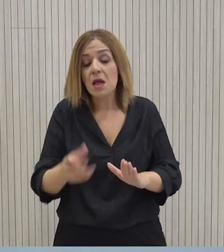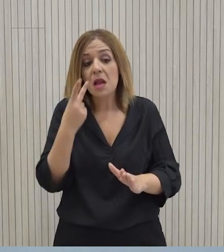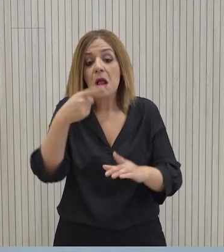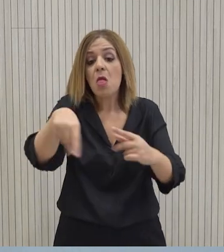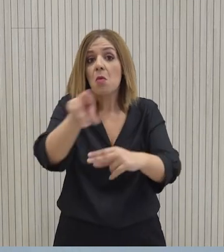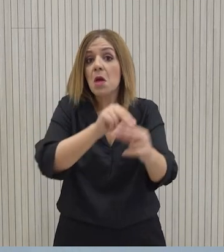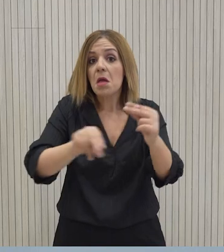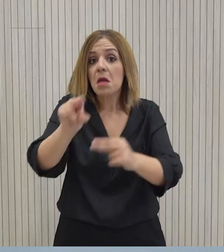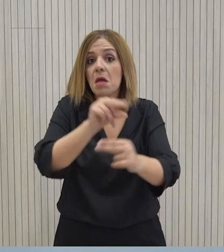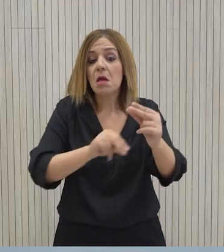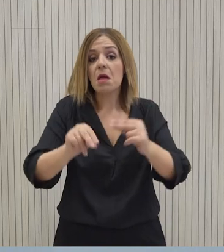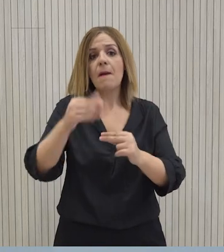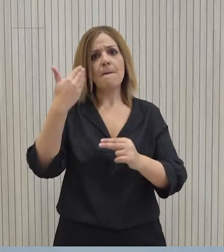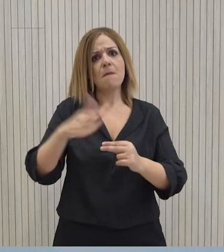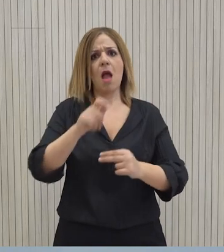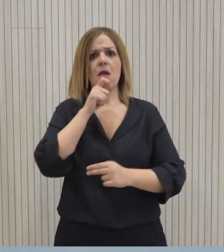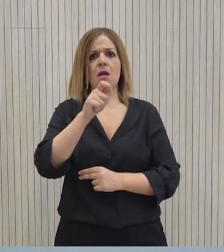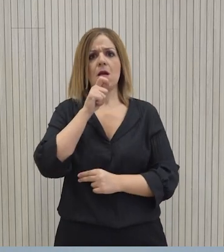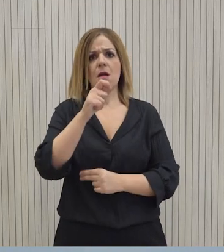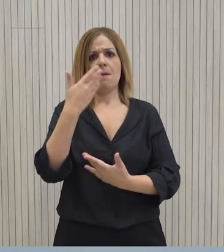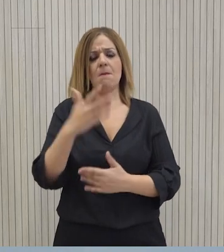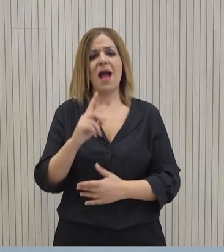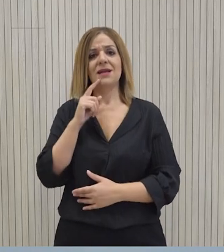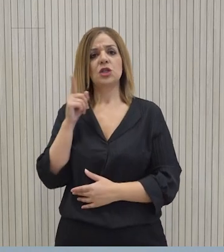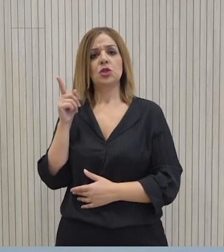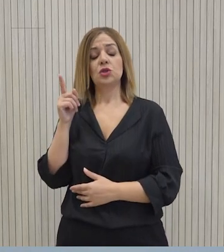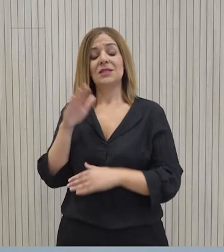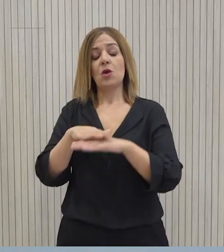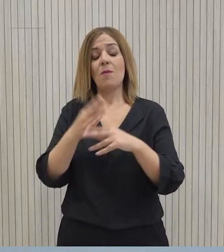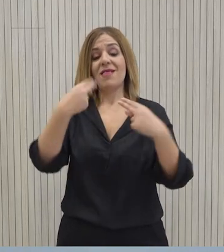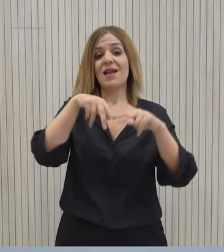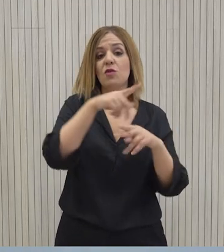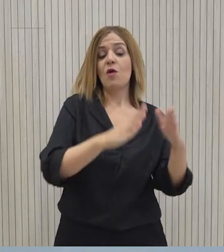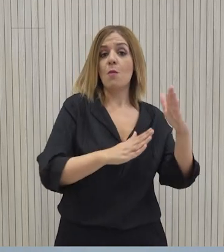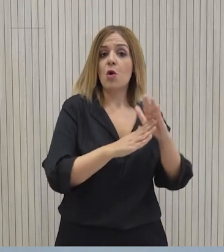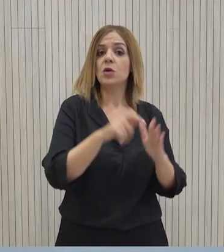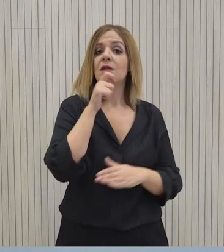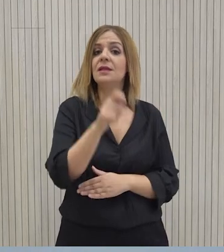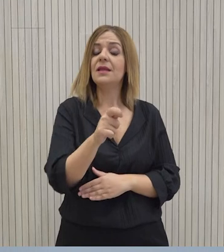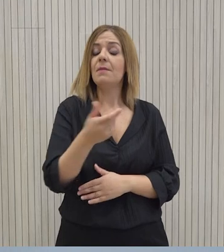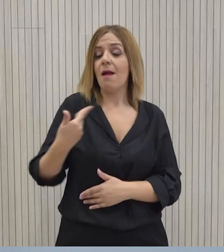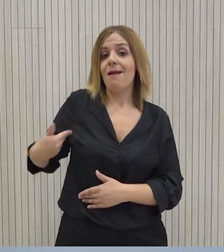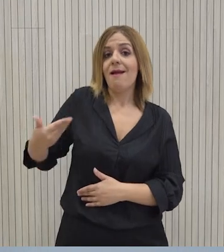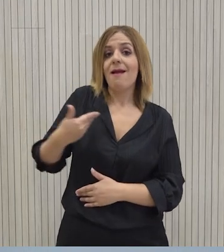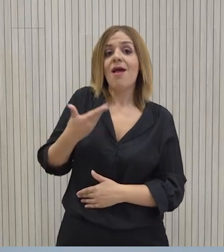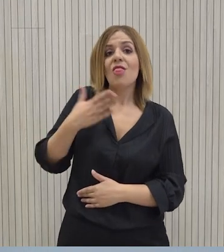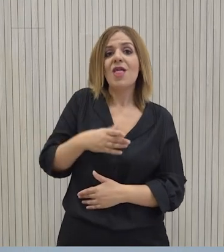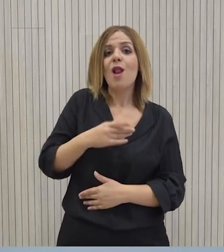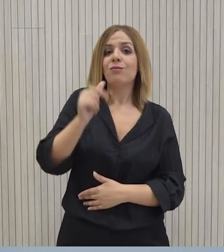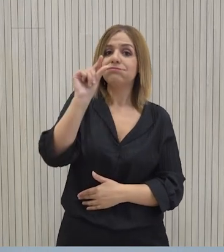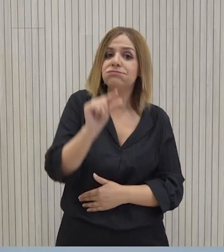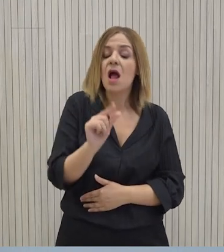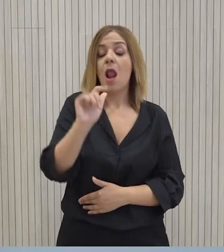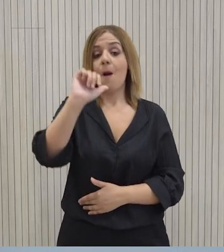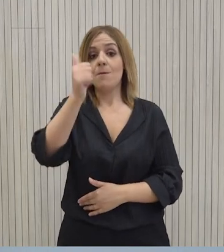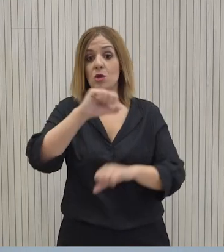Κύπρου. Έχουν υπάρξει τοποθετήσεις από τον Πρόεδρο της Αρχής ως προς την πρόθεση της Αρχής αλλά να αναμένουμε την ολοκλήρωση